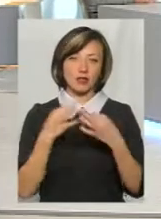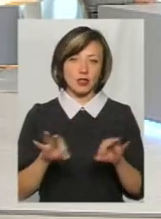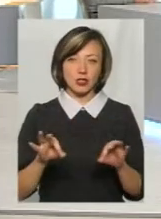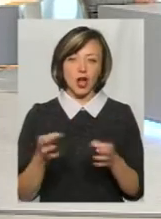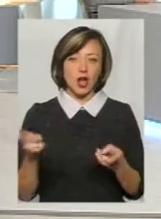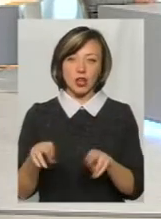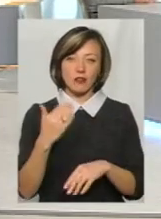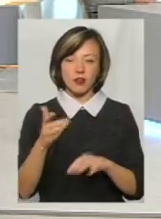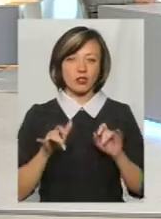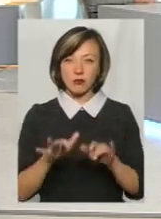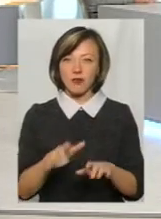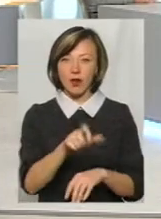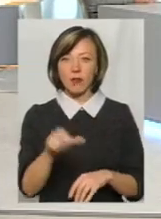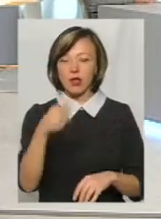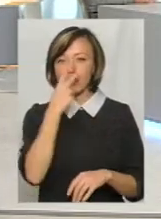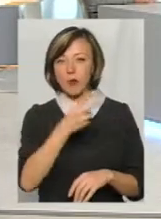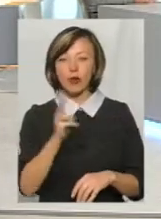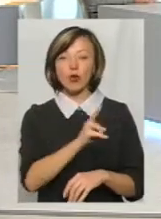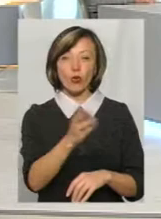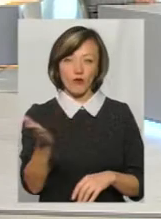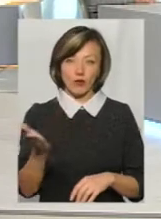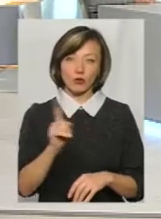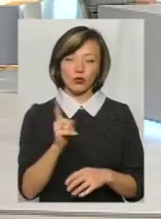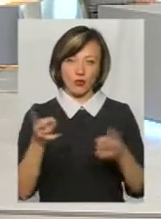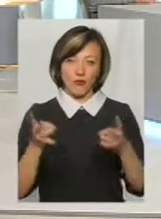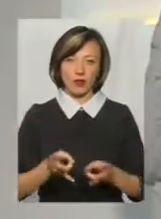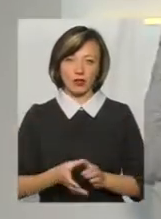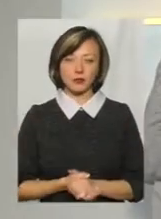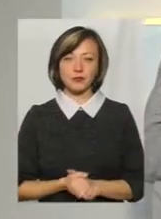їх, а решта теж ваші справи громадяни побачать. Хто чого вартий?